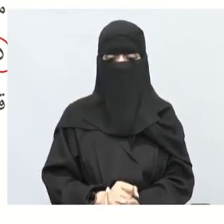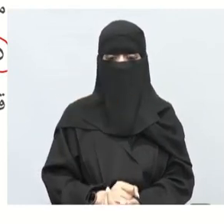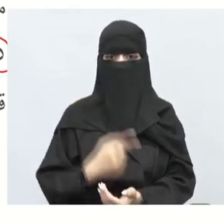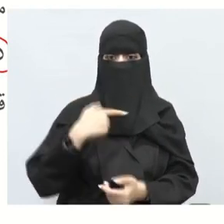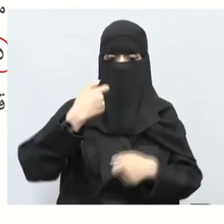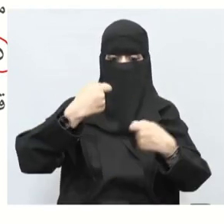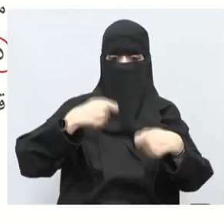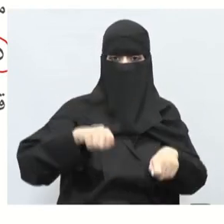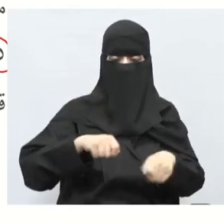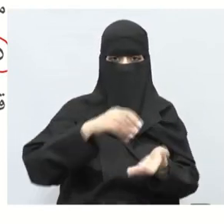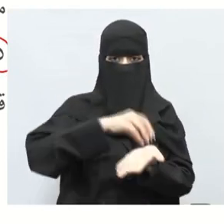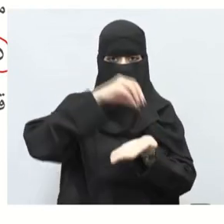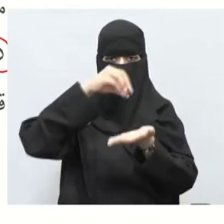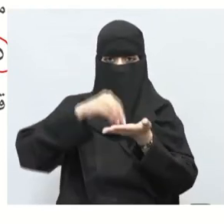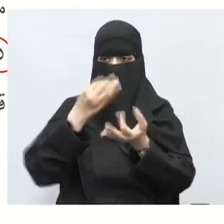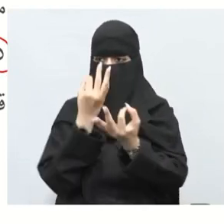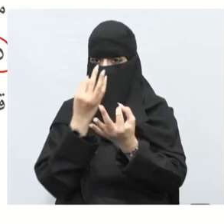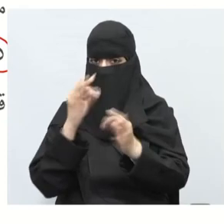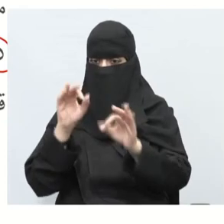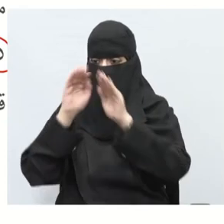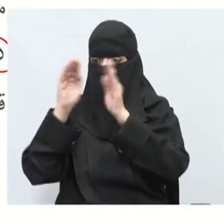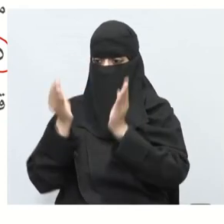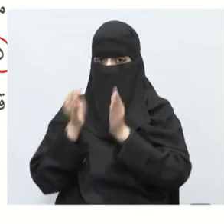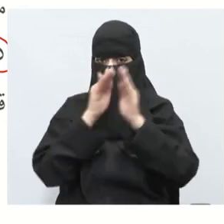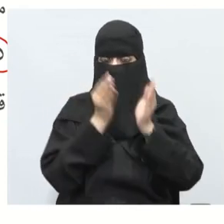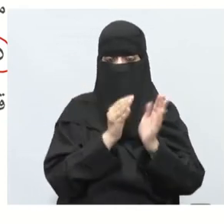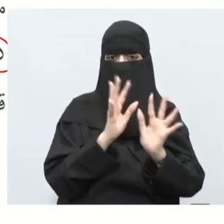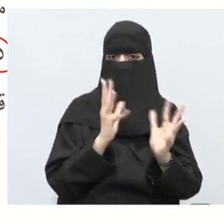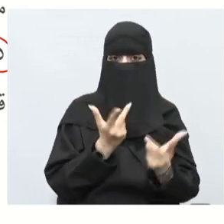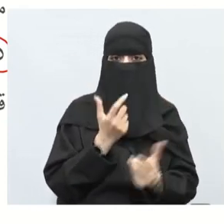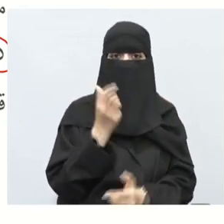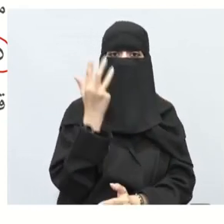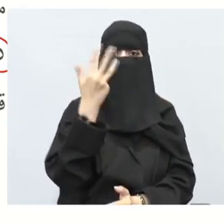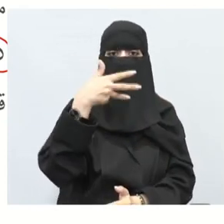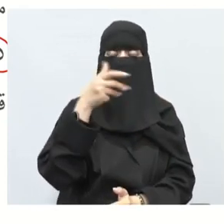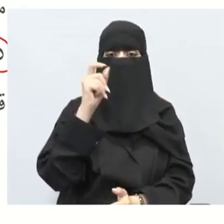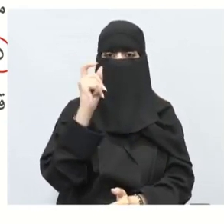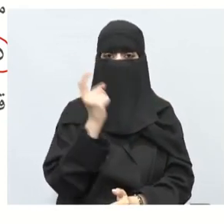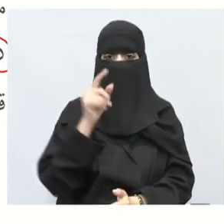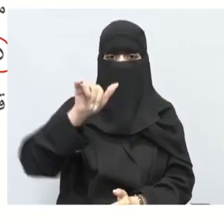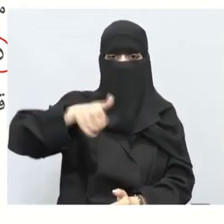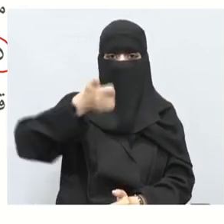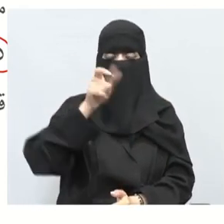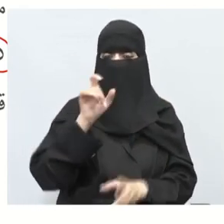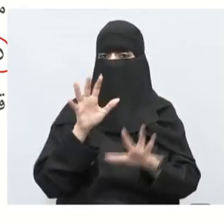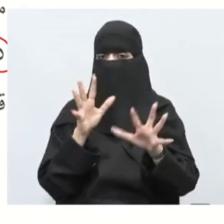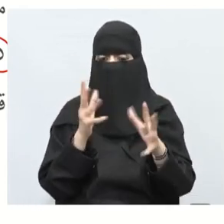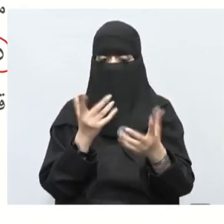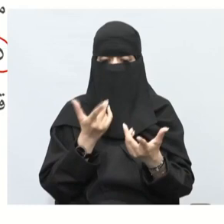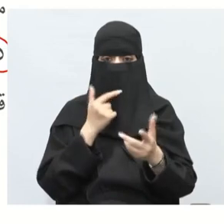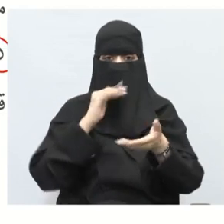وأجرت نقل كافة الأقفاص تسعون ريال السؤال فكم قفصا